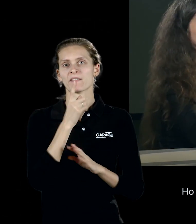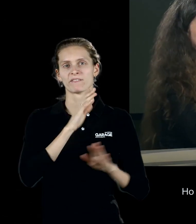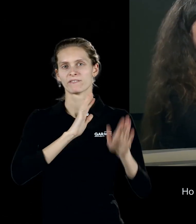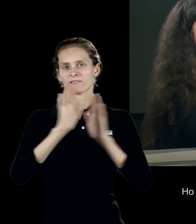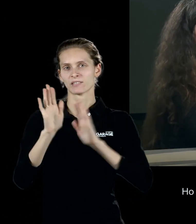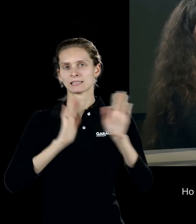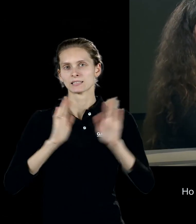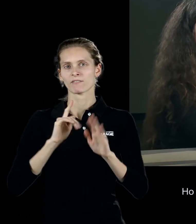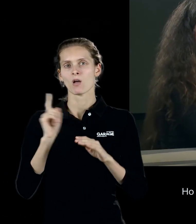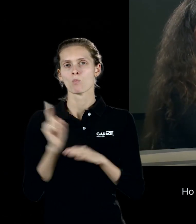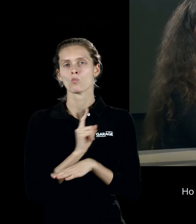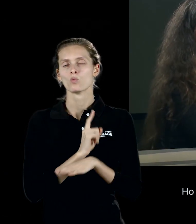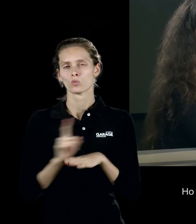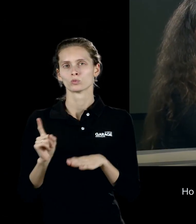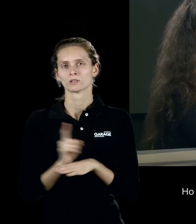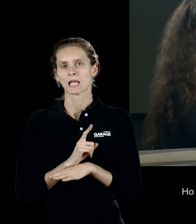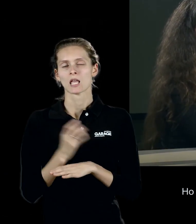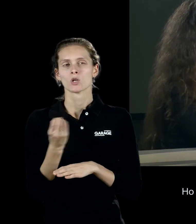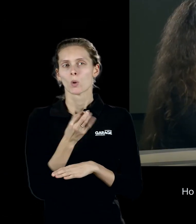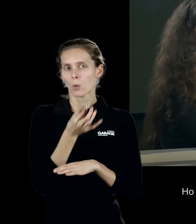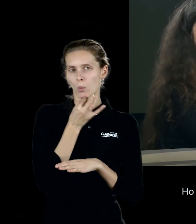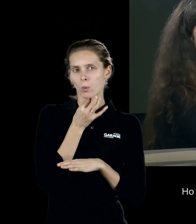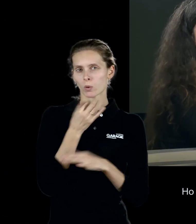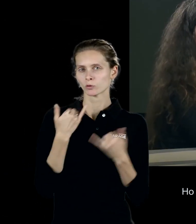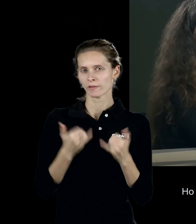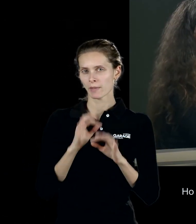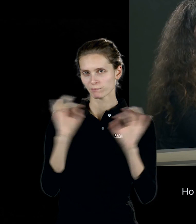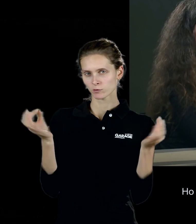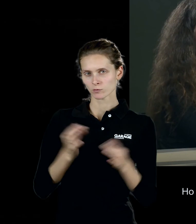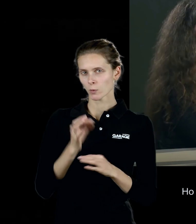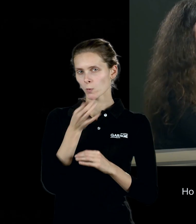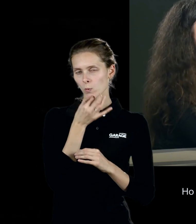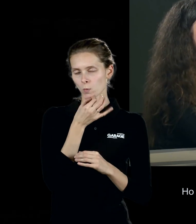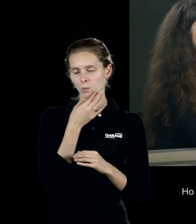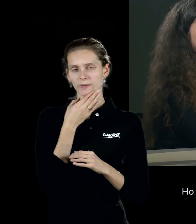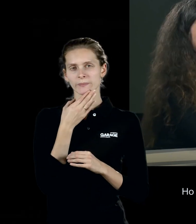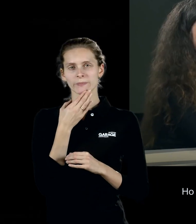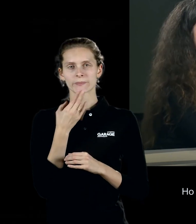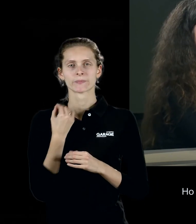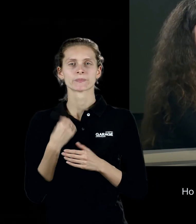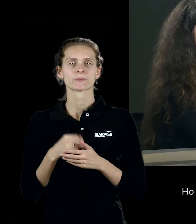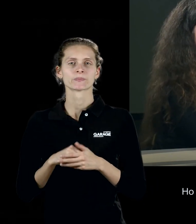но это еще не музейные, выставок современного искусства, который проходит на Тайм-сквер, Тайм-сквер-шоу,